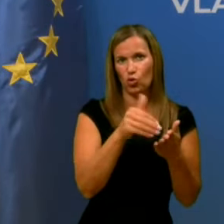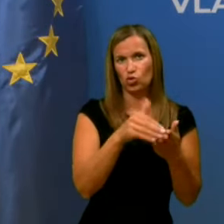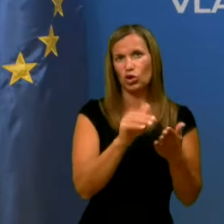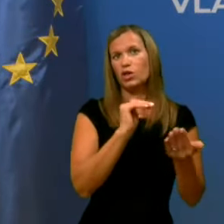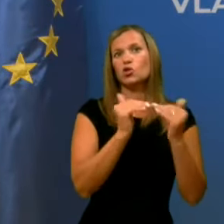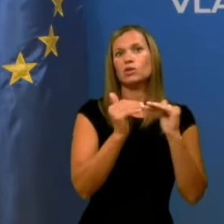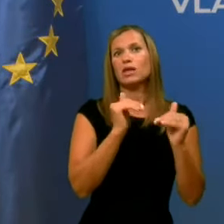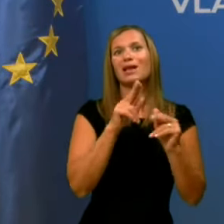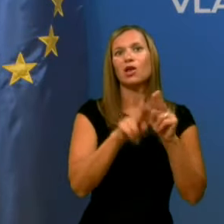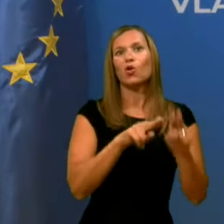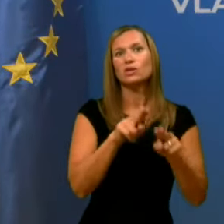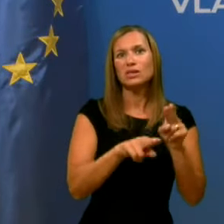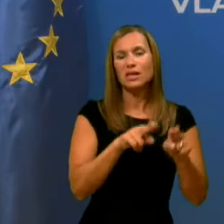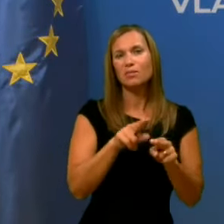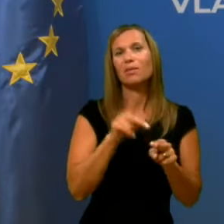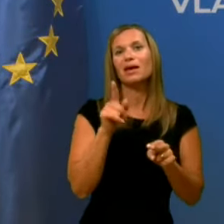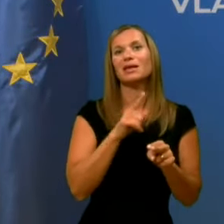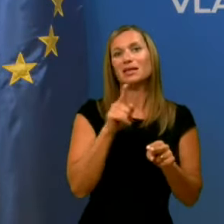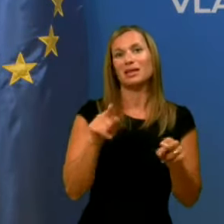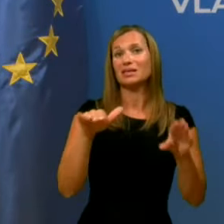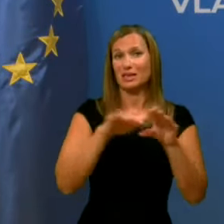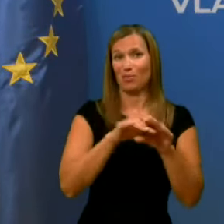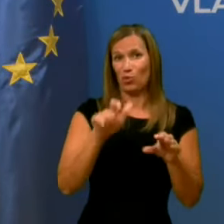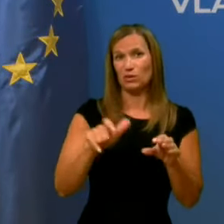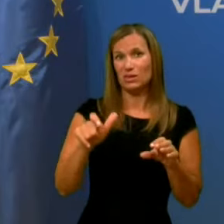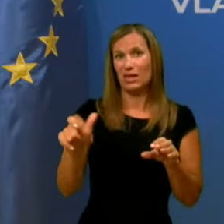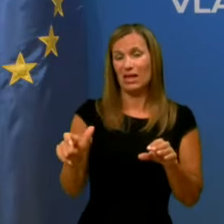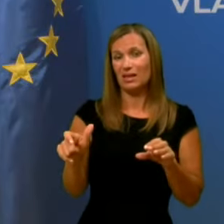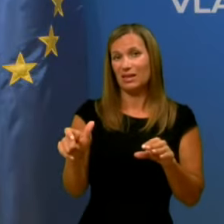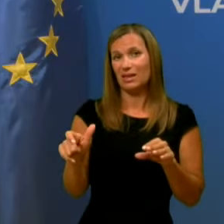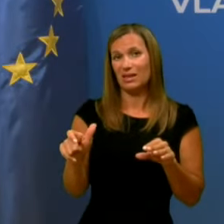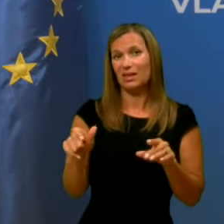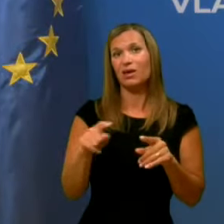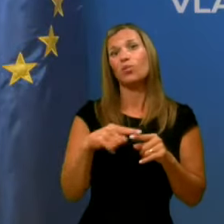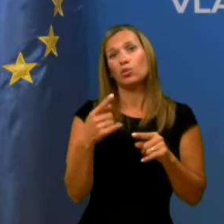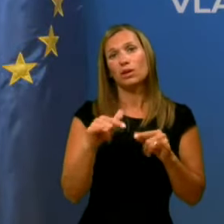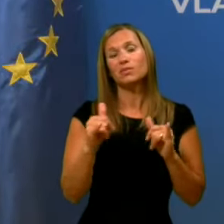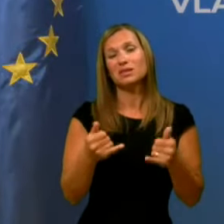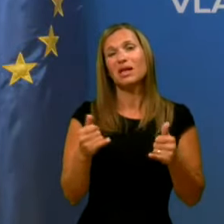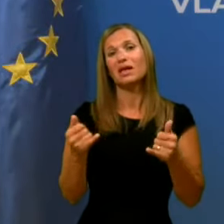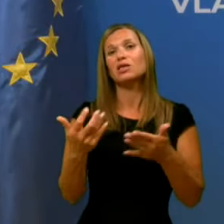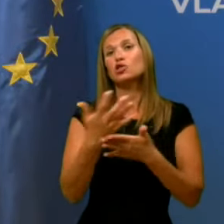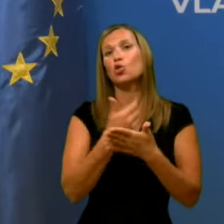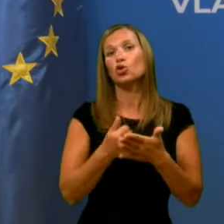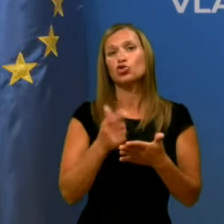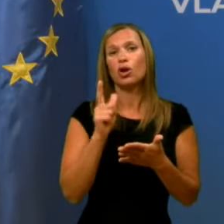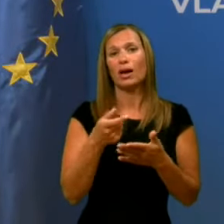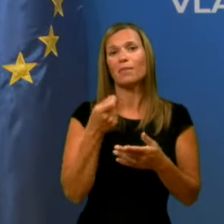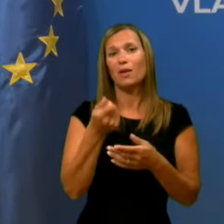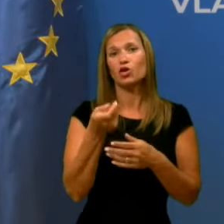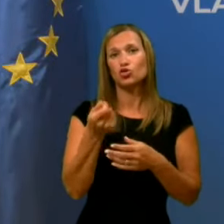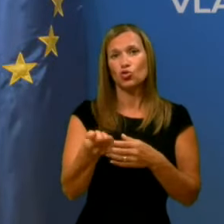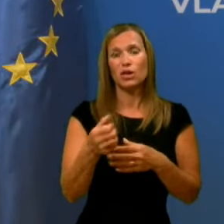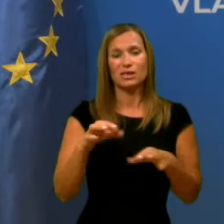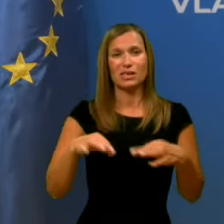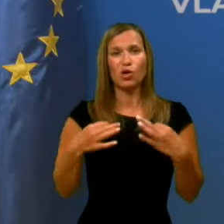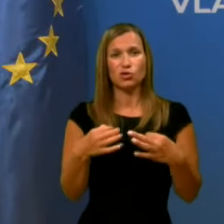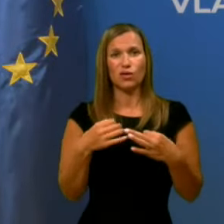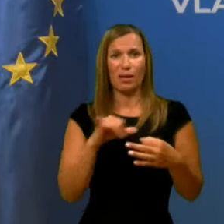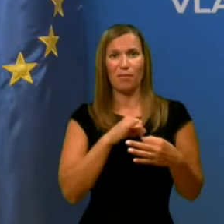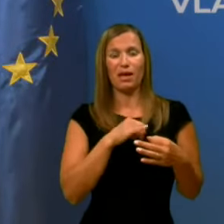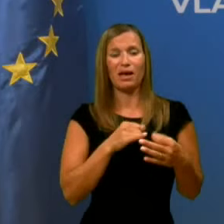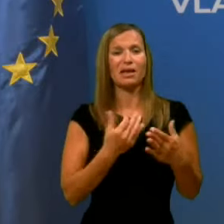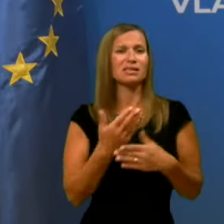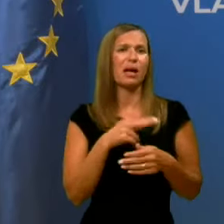socialne oskrbe in zaposlenih, pa seveda se izkorišča tisto, kar plačuje zdravstvena blagajna, za povsem nenamensko